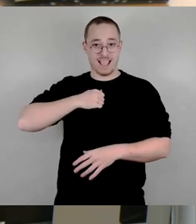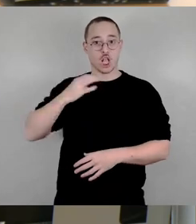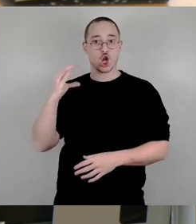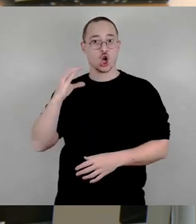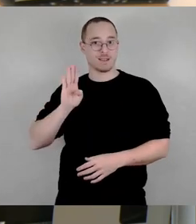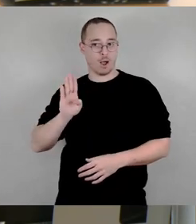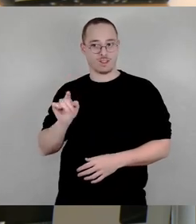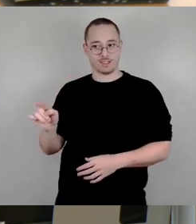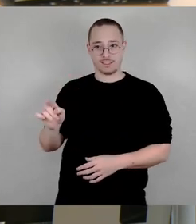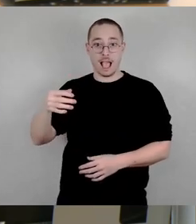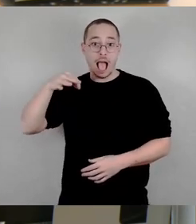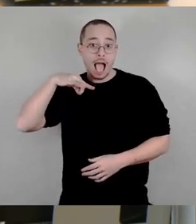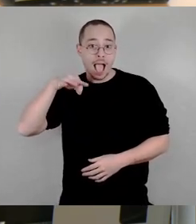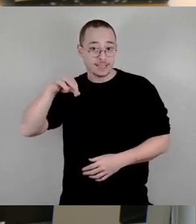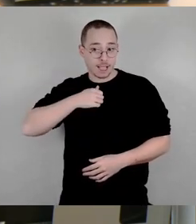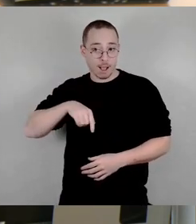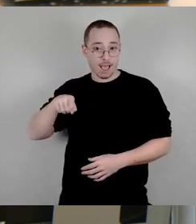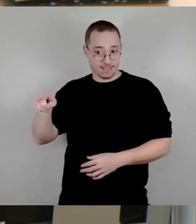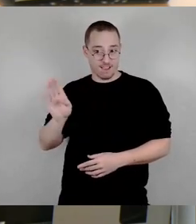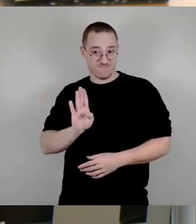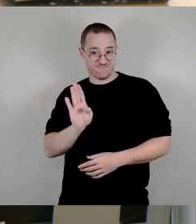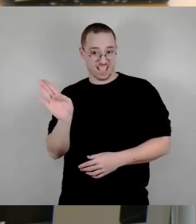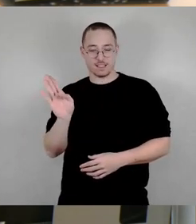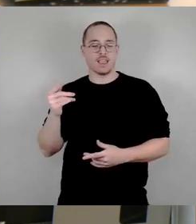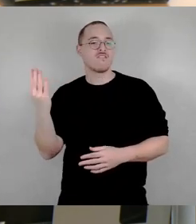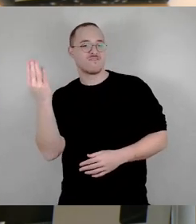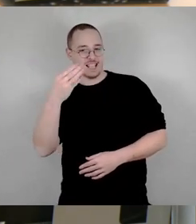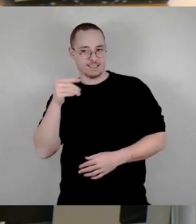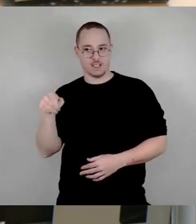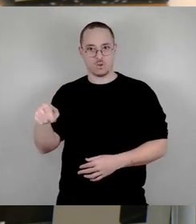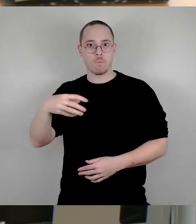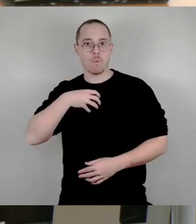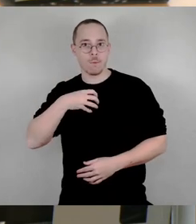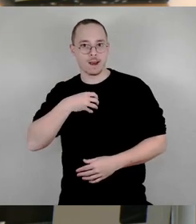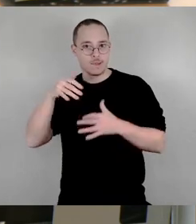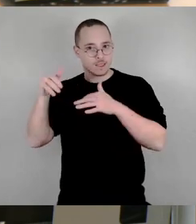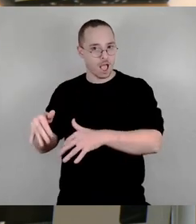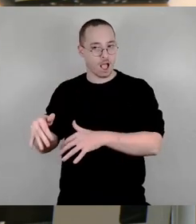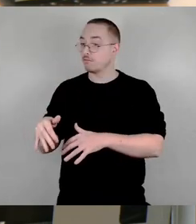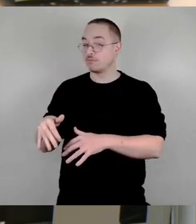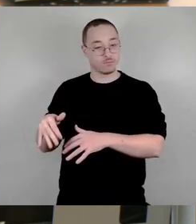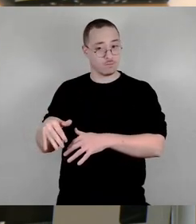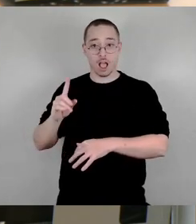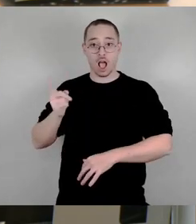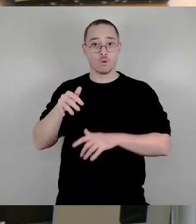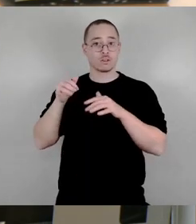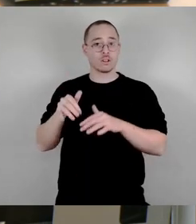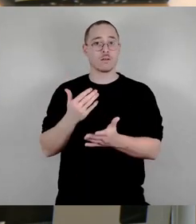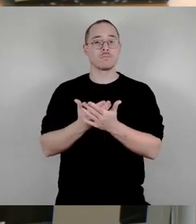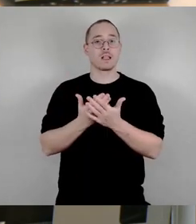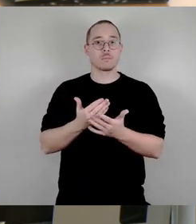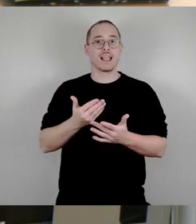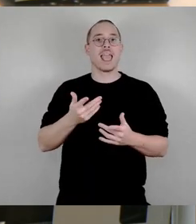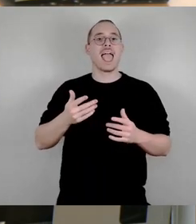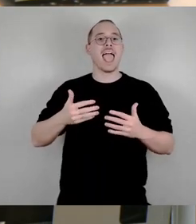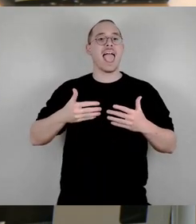Westen vor Problemen steht. Wir wissen, die Existenz des Erlebnisbades Elba Mare in